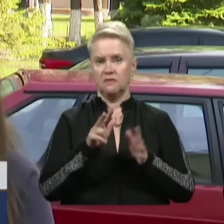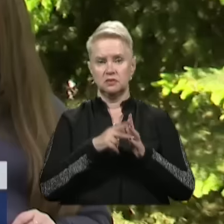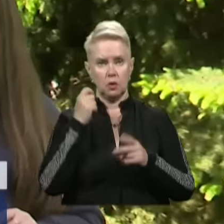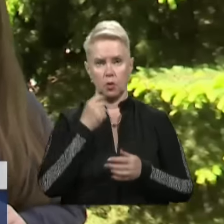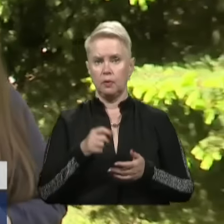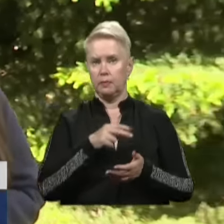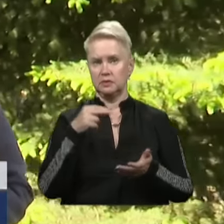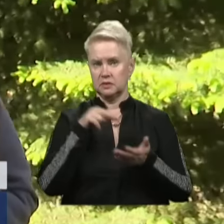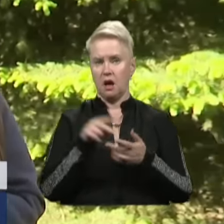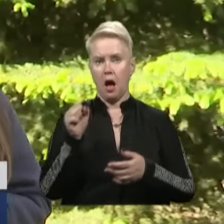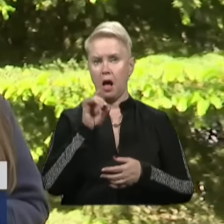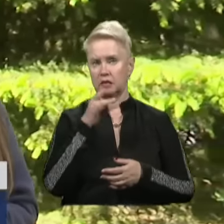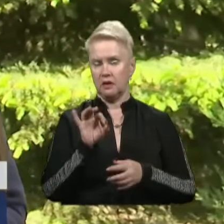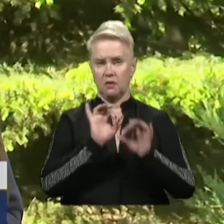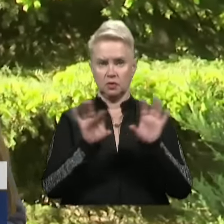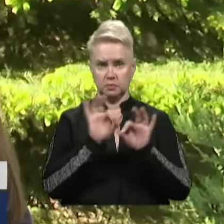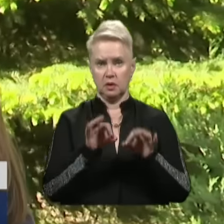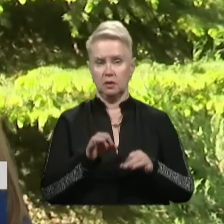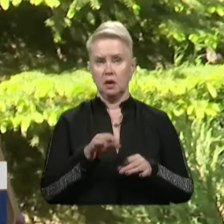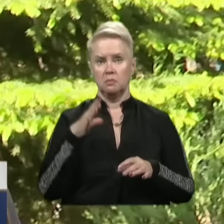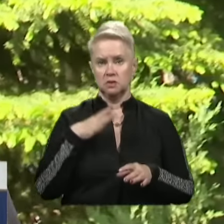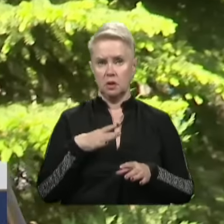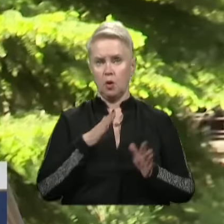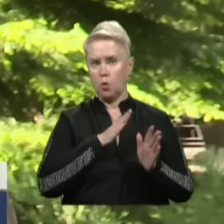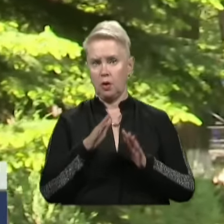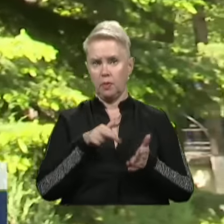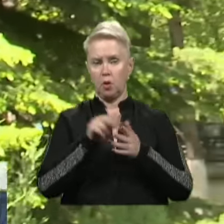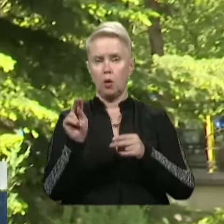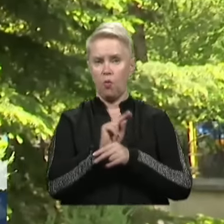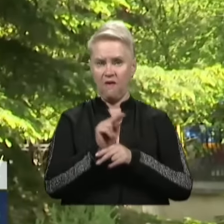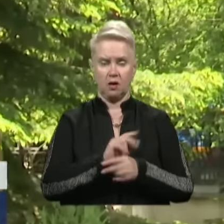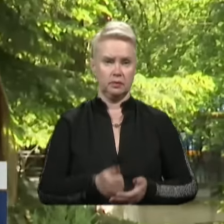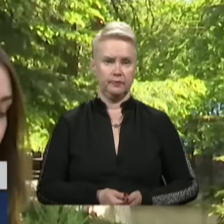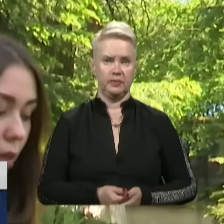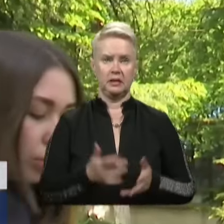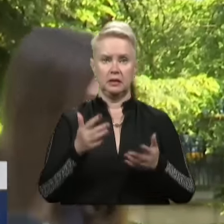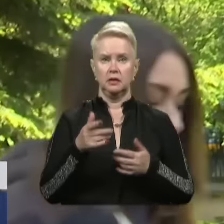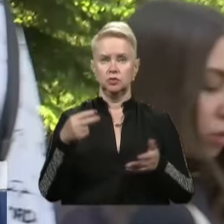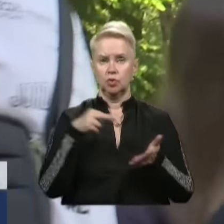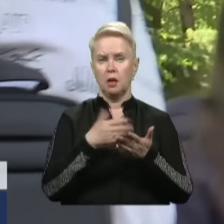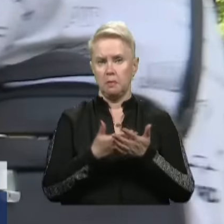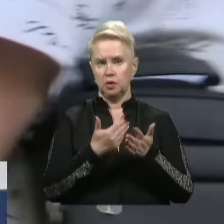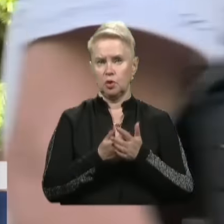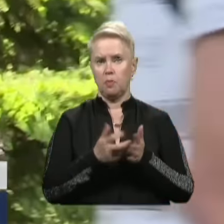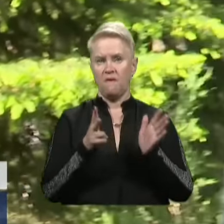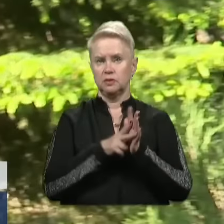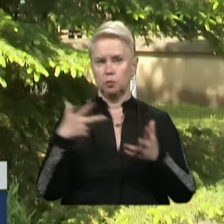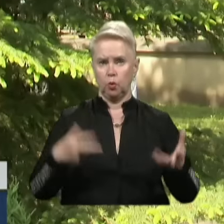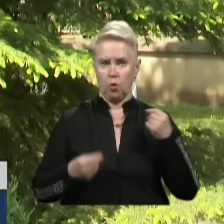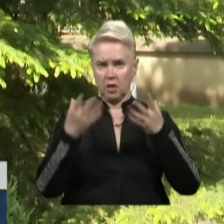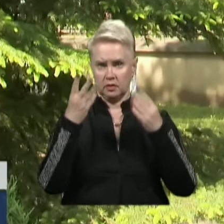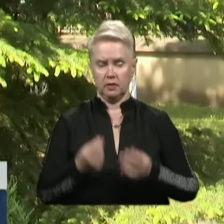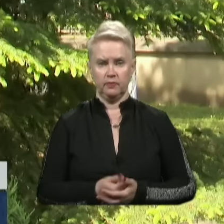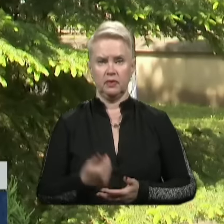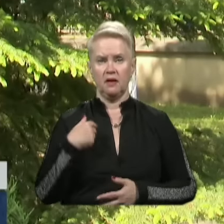років тому поставили і Андрію. Він розповідає, мусить регулярно проходити курс лікування, де йому ставлять щонайменше по вісім укулів на день.